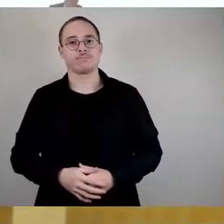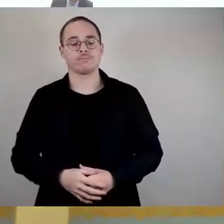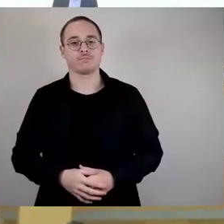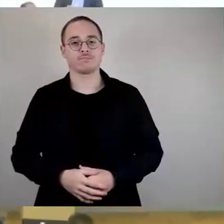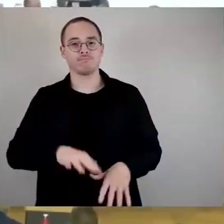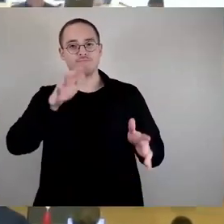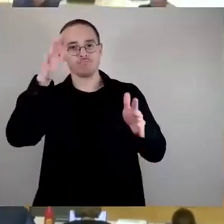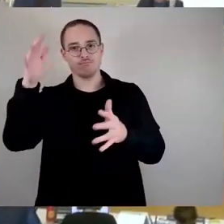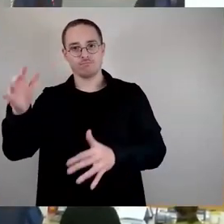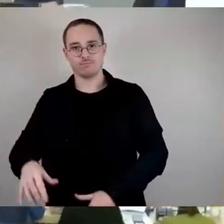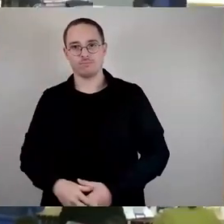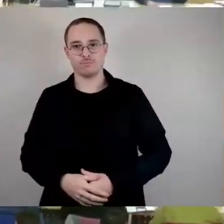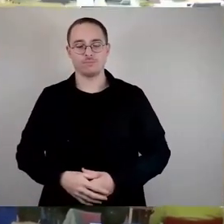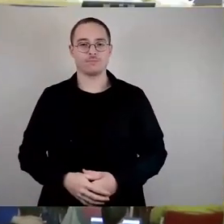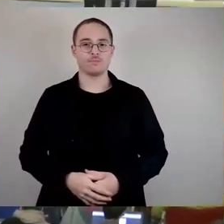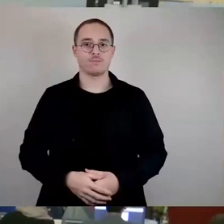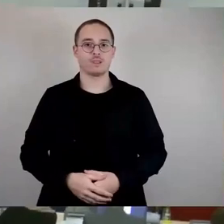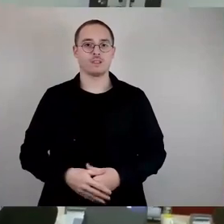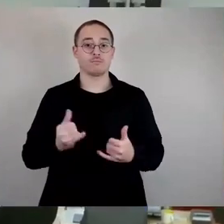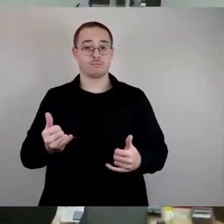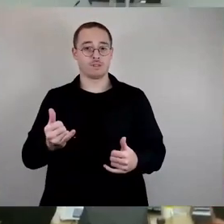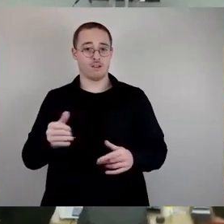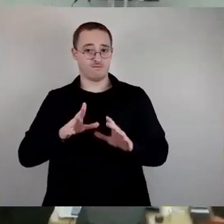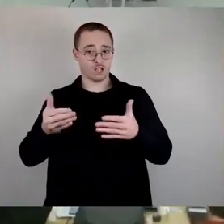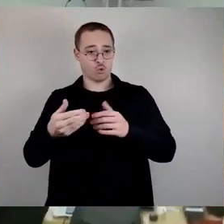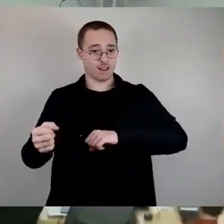Wird Fraktion Die Linke das Wort gewünscht? Herr Kessling.